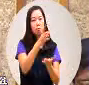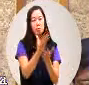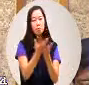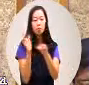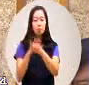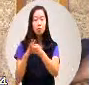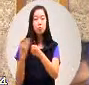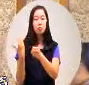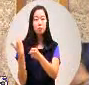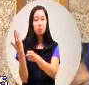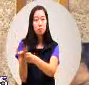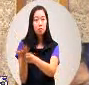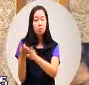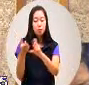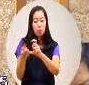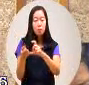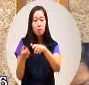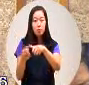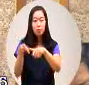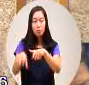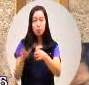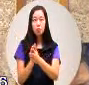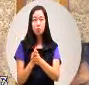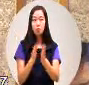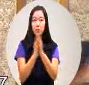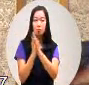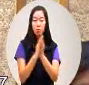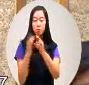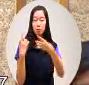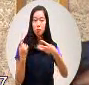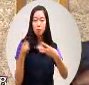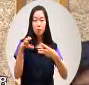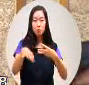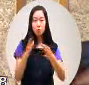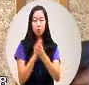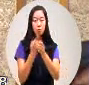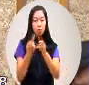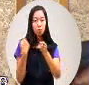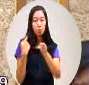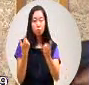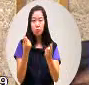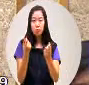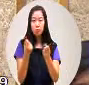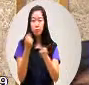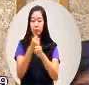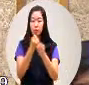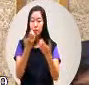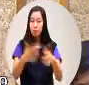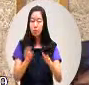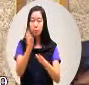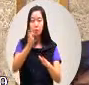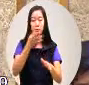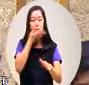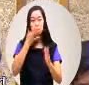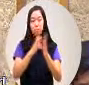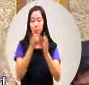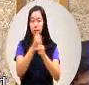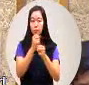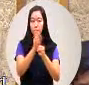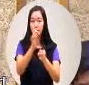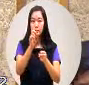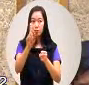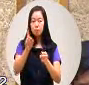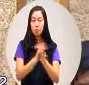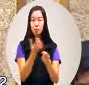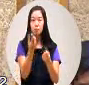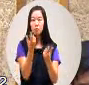那我想那个在这个桃园地区的话去年的时候我们有做水利局这边我们有做一些护案